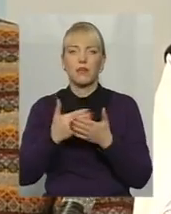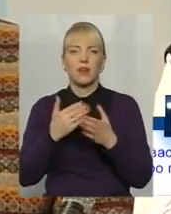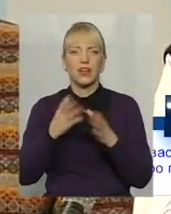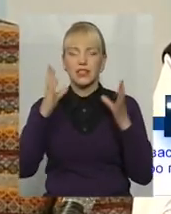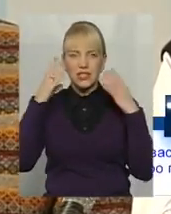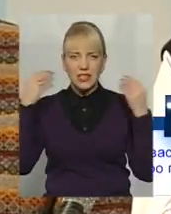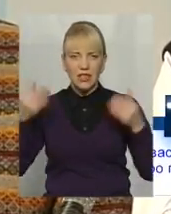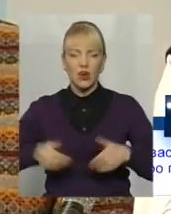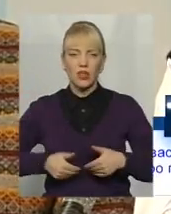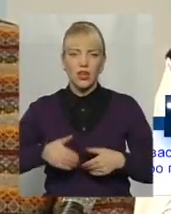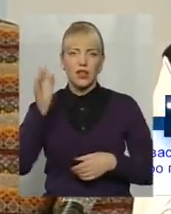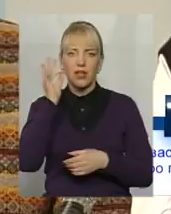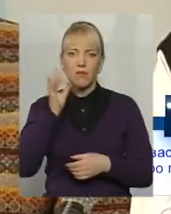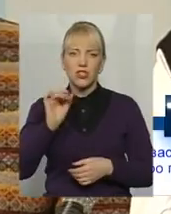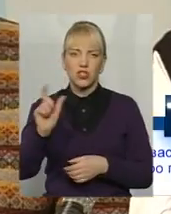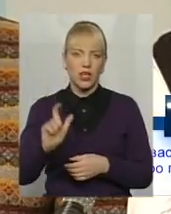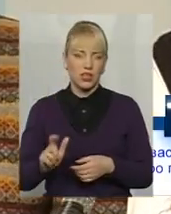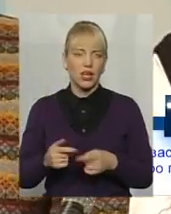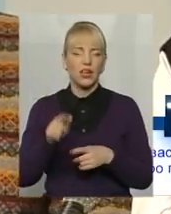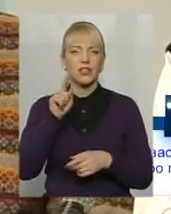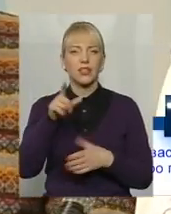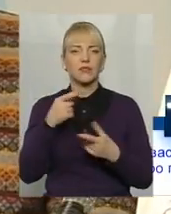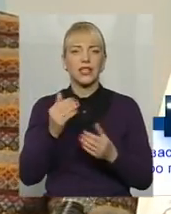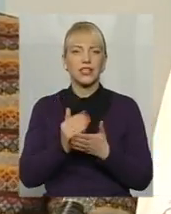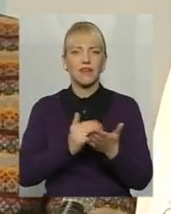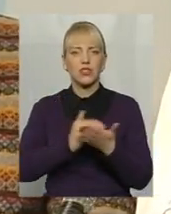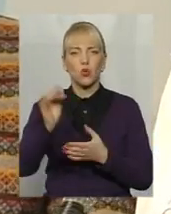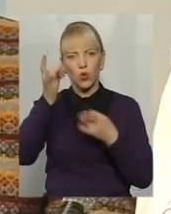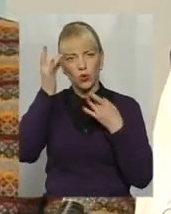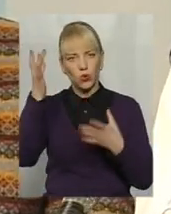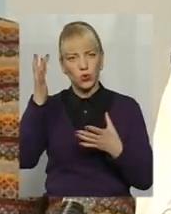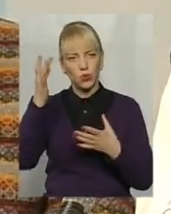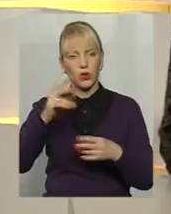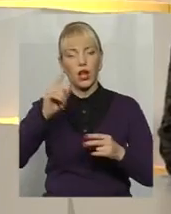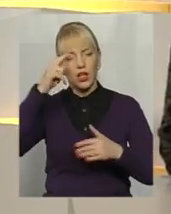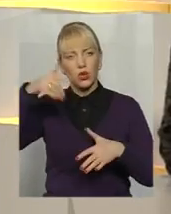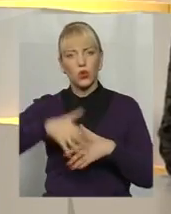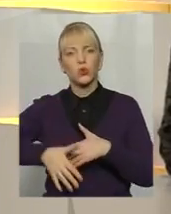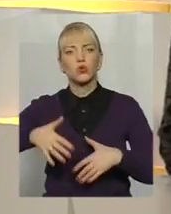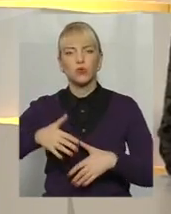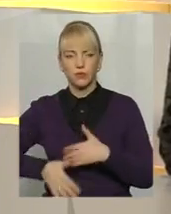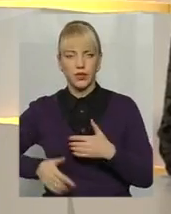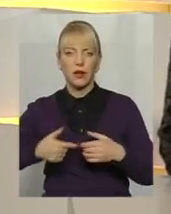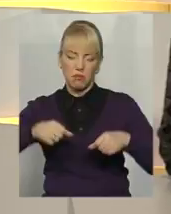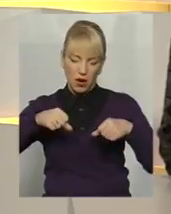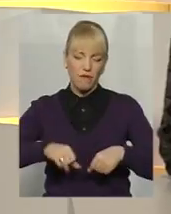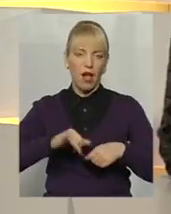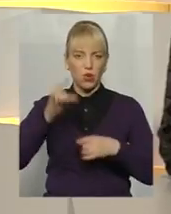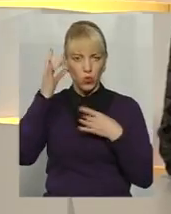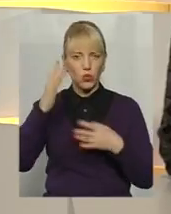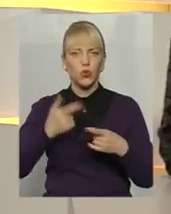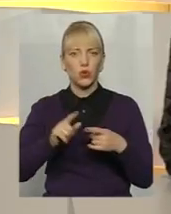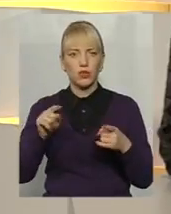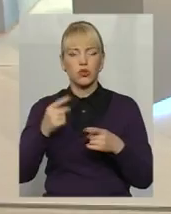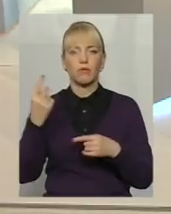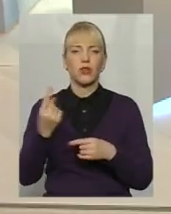країни, Німеччина, Італія і так далі. І, мабуть, це таке там, де є висока культура і розуміння. Так, правова культура, в першу чергу, щодо